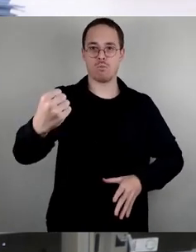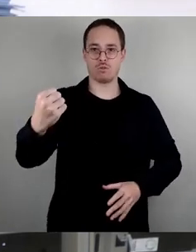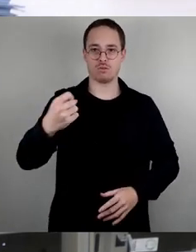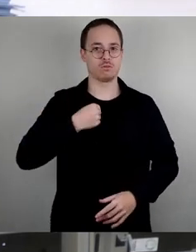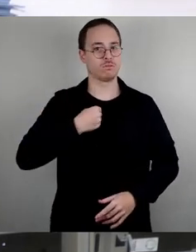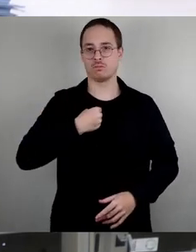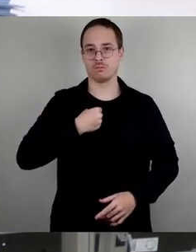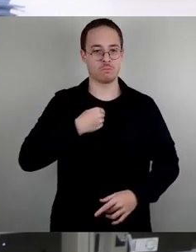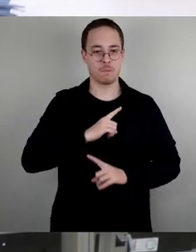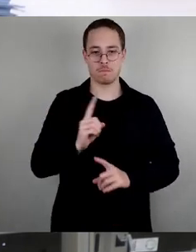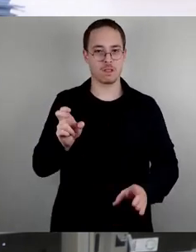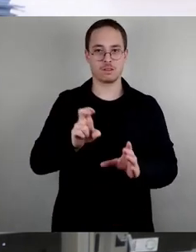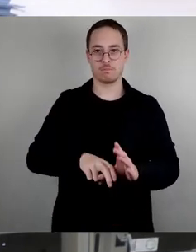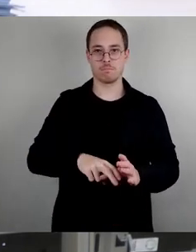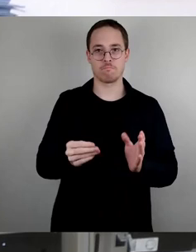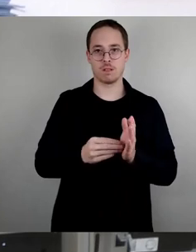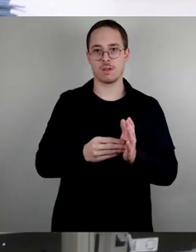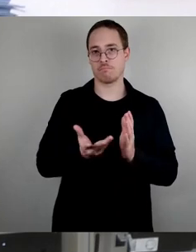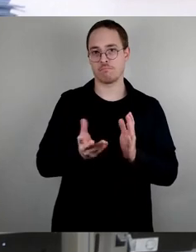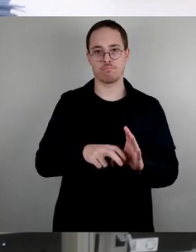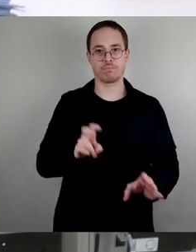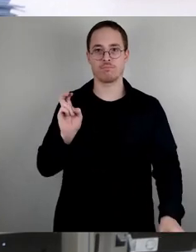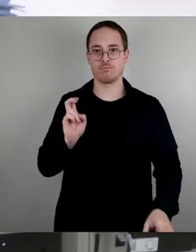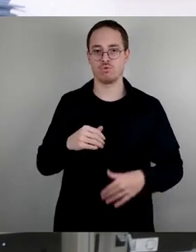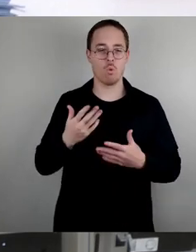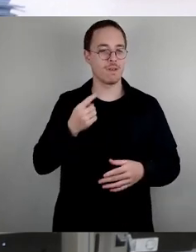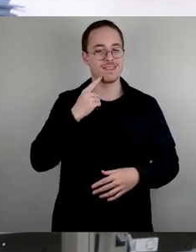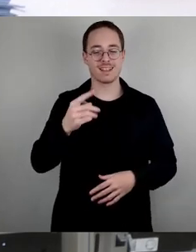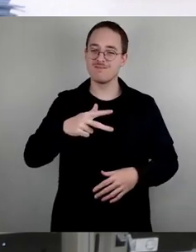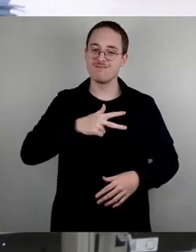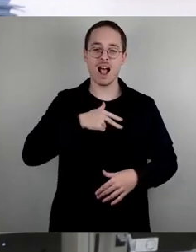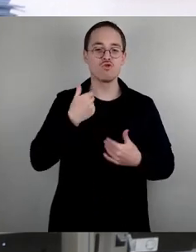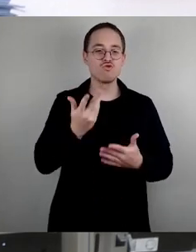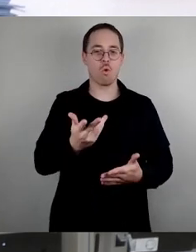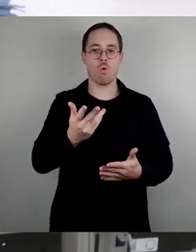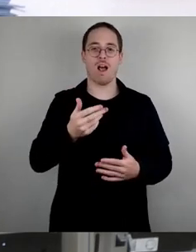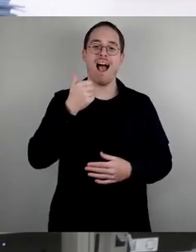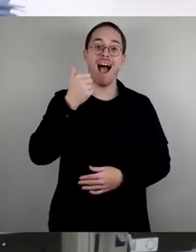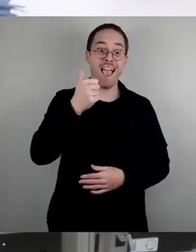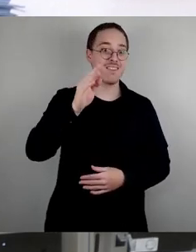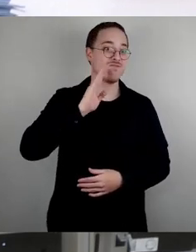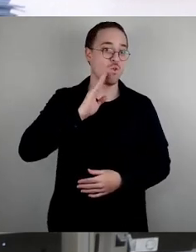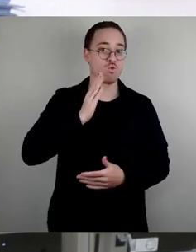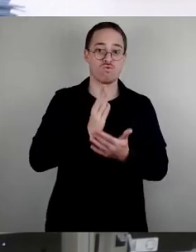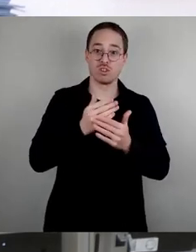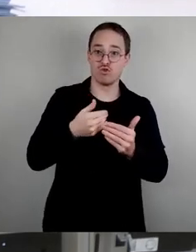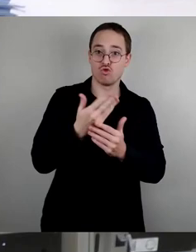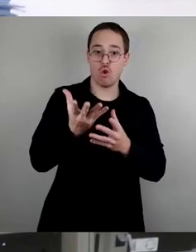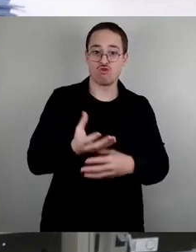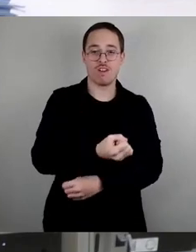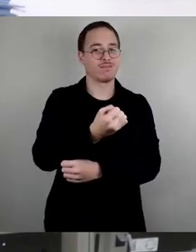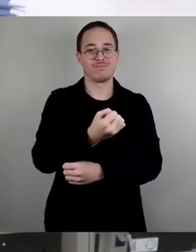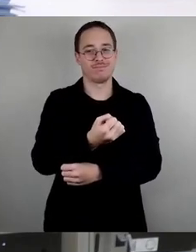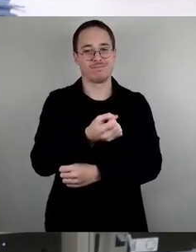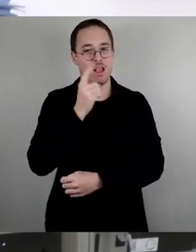zumal dadurch nicht eine einzige Wohnung in Dresden neu geschaffen wird. Dem Antrag der FDP werden wir selbstverständlich